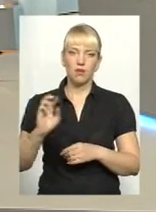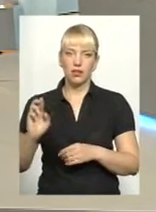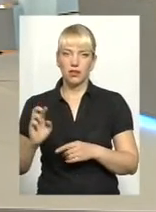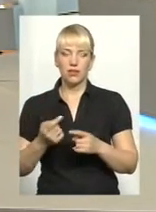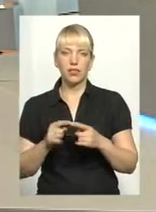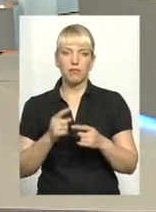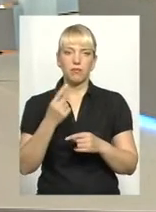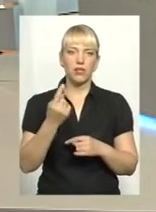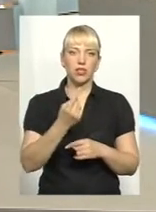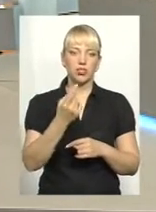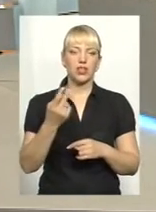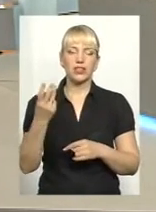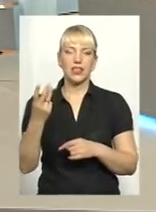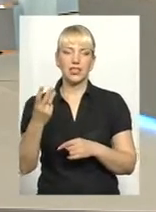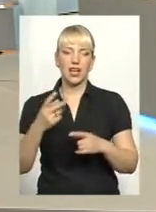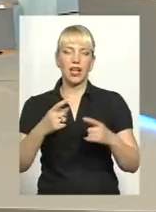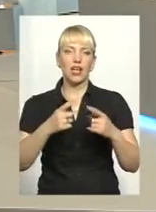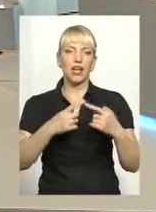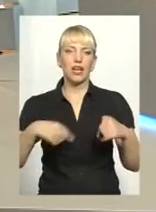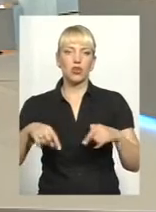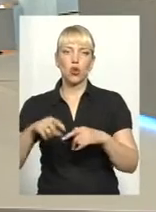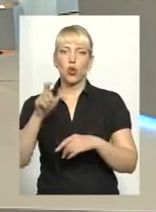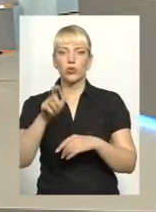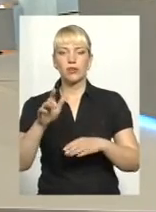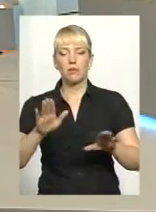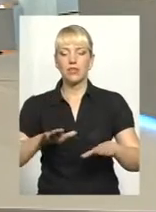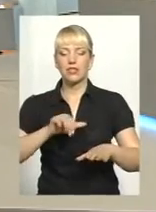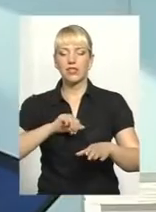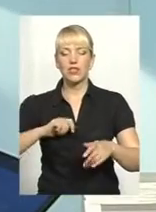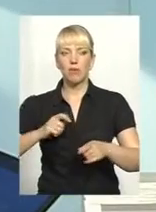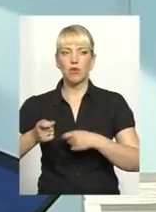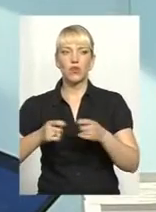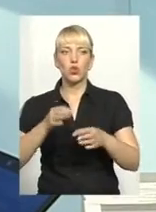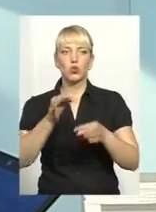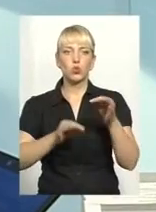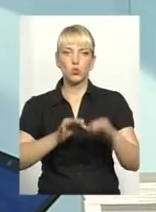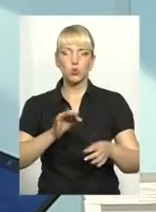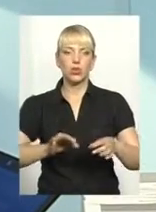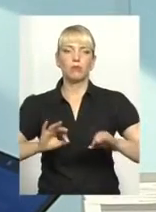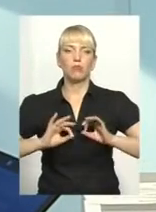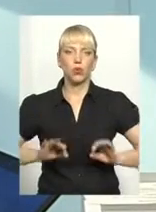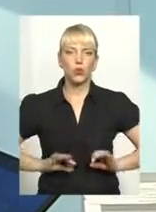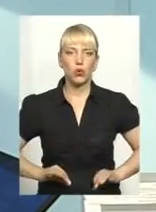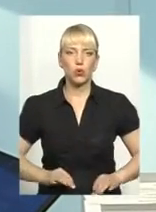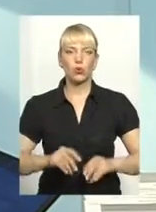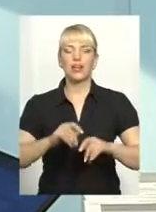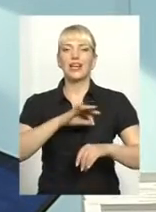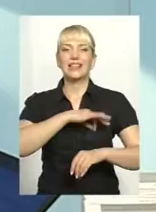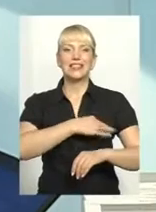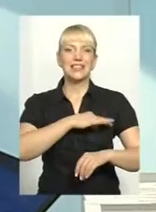третя категорія – осіб місцевого самоврядування та судді, прокурори, слідчі.